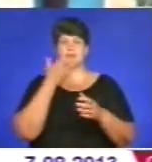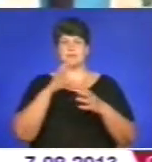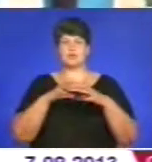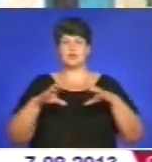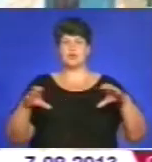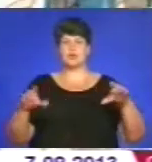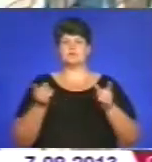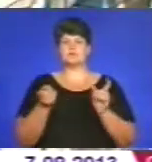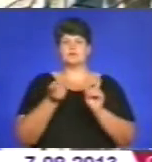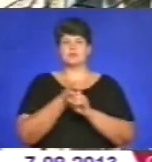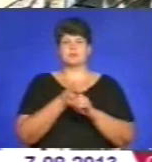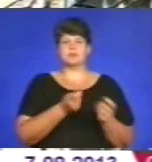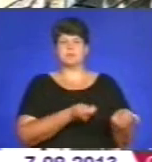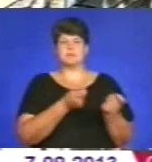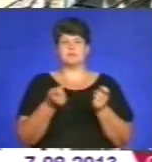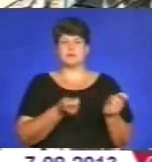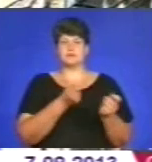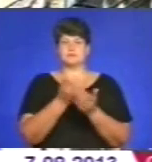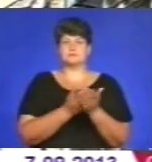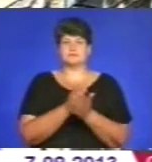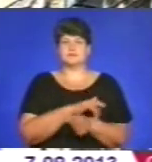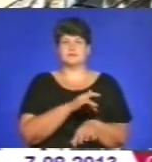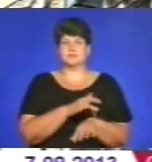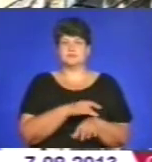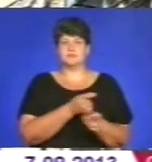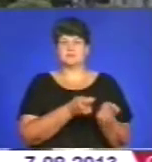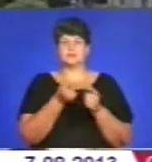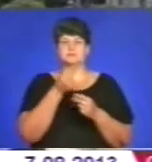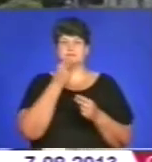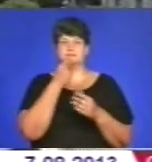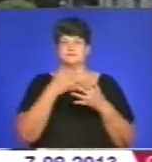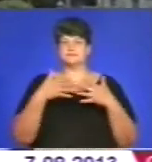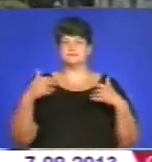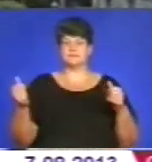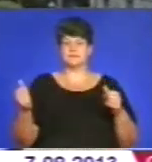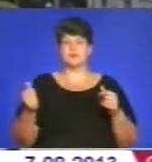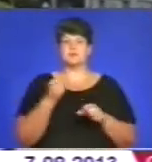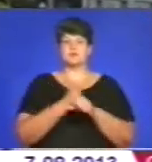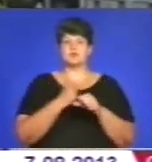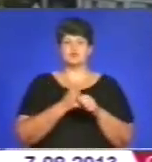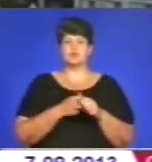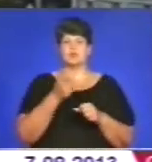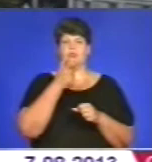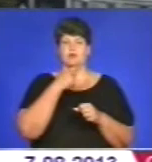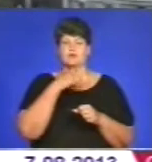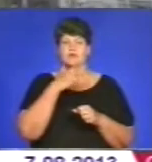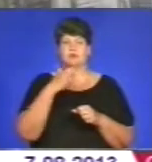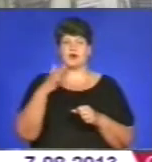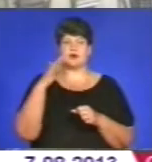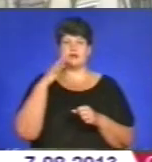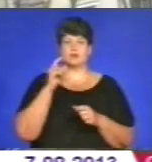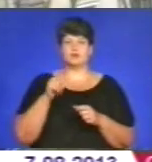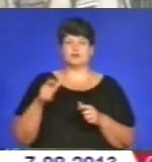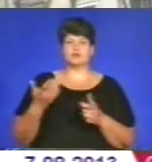і палац, слуги доносили до переповненого столу смачні нагідки. Працювали у панів багато жителів Струсова. Бабуся пані